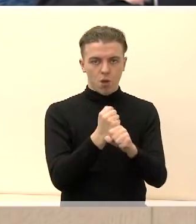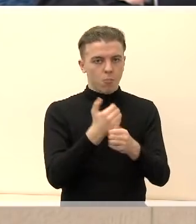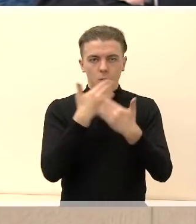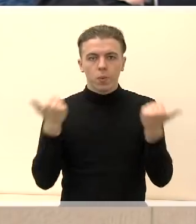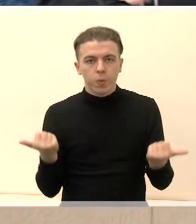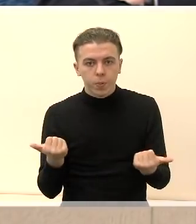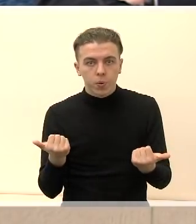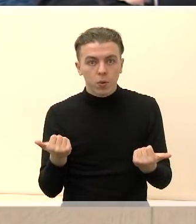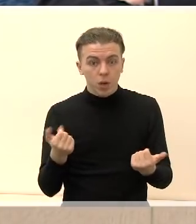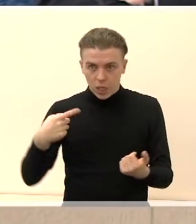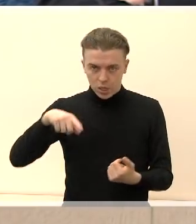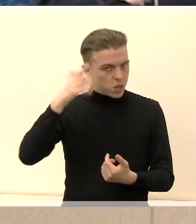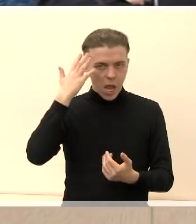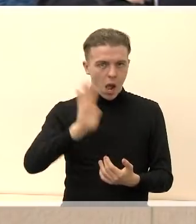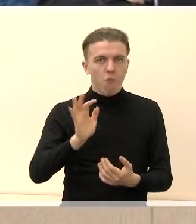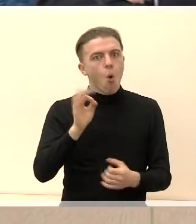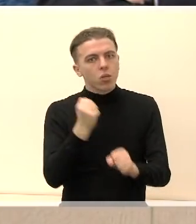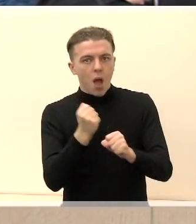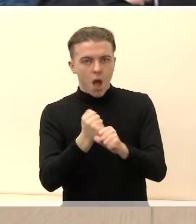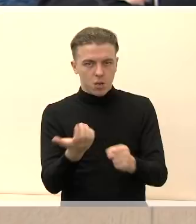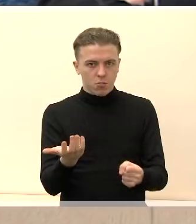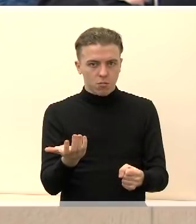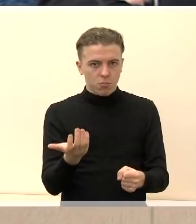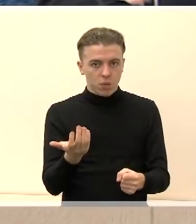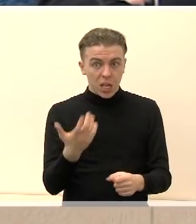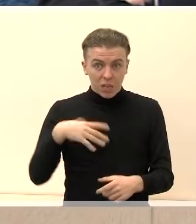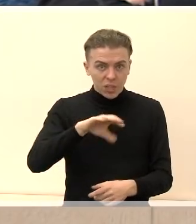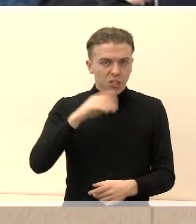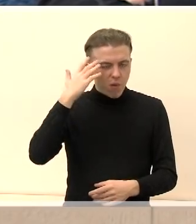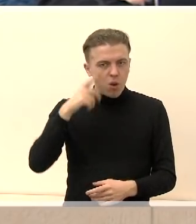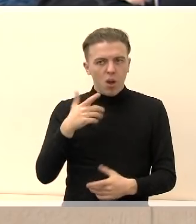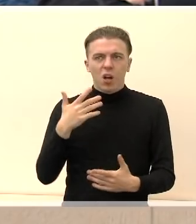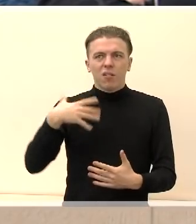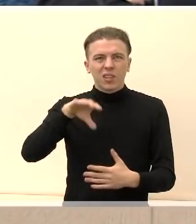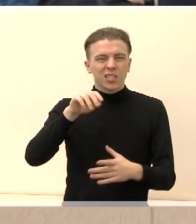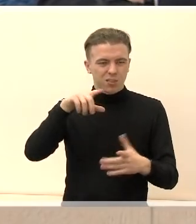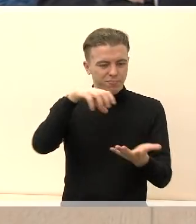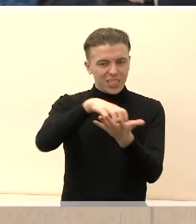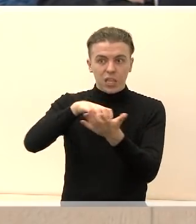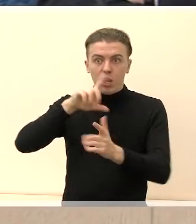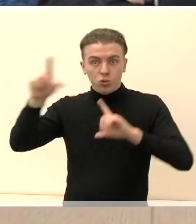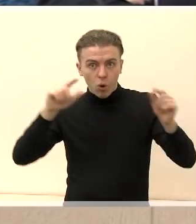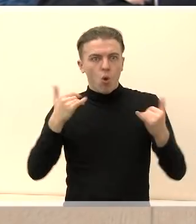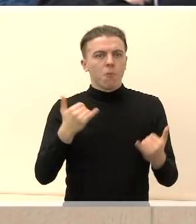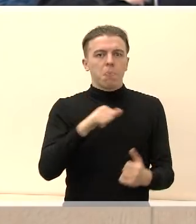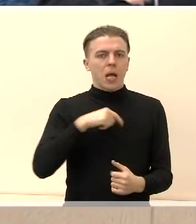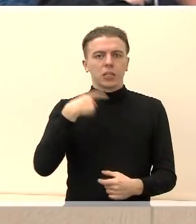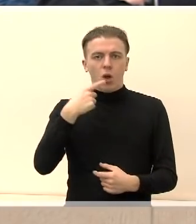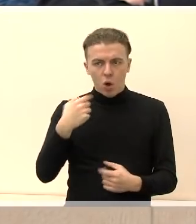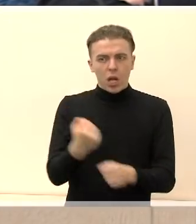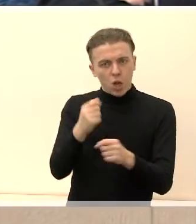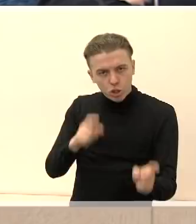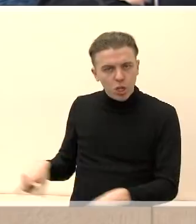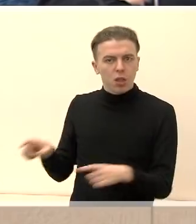todėl niekas negaluot apie darbo vietas. Visi bėdavojate, kad išvažiuoja visos įstaigos. O dabar pati sakot, iškelkim,